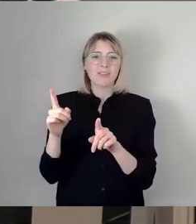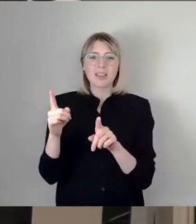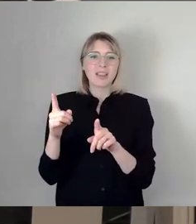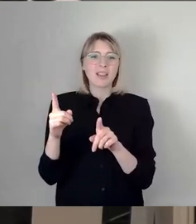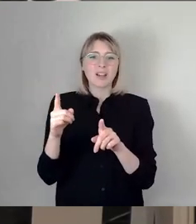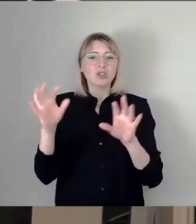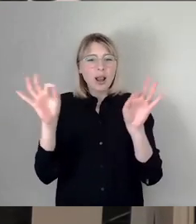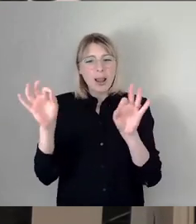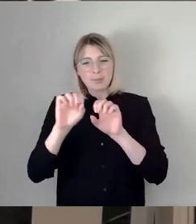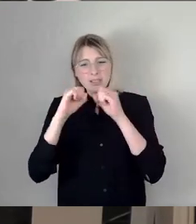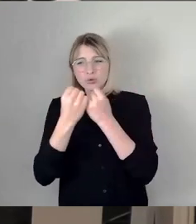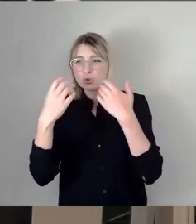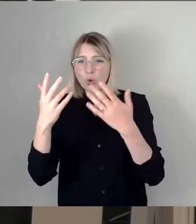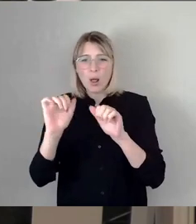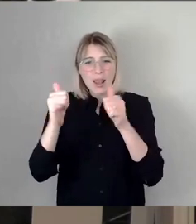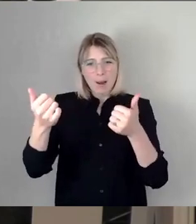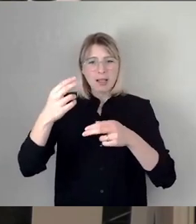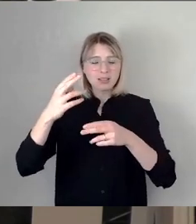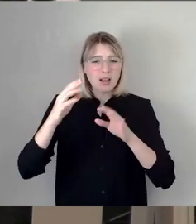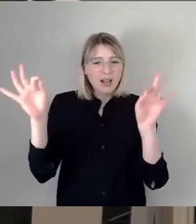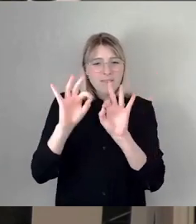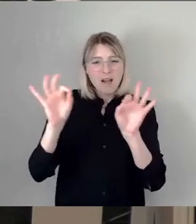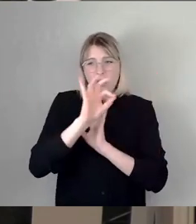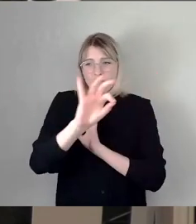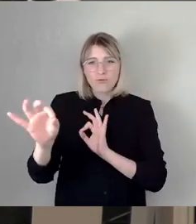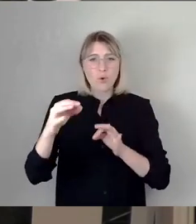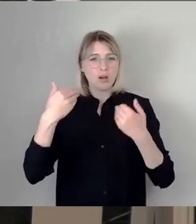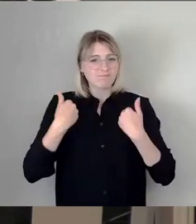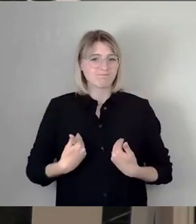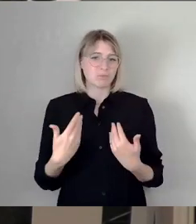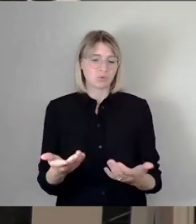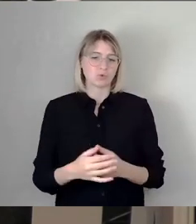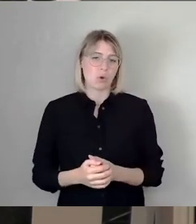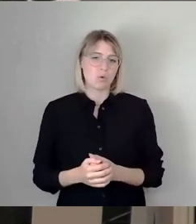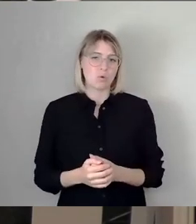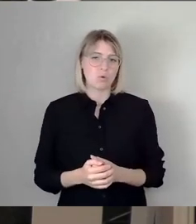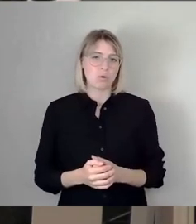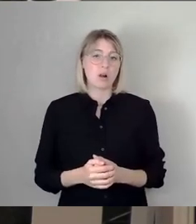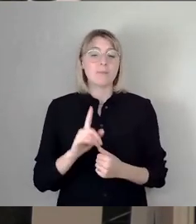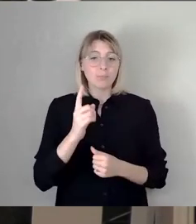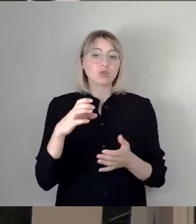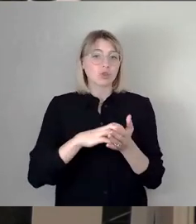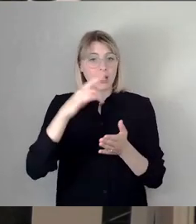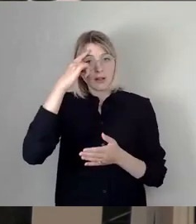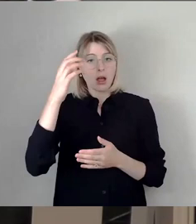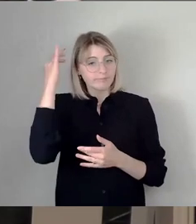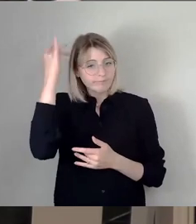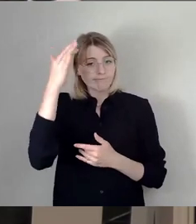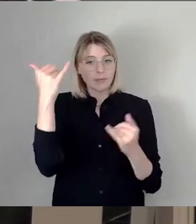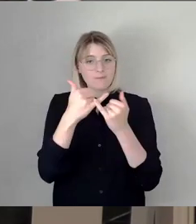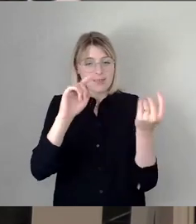lebensgefährlich oder eben gefährlich für die Gesundheit ist, zu machen. Da muss sich dieser Stadtrat Gedanken machen. Der